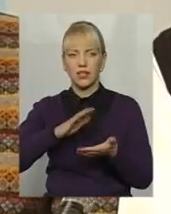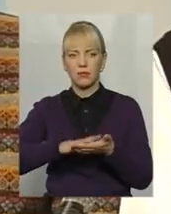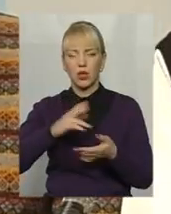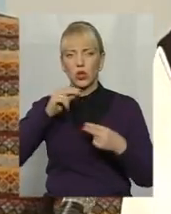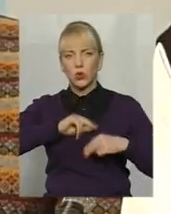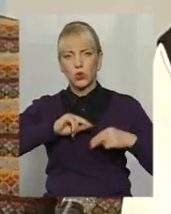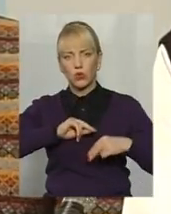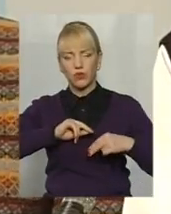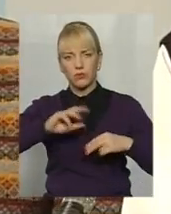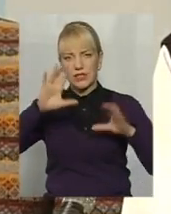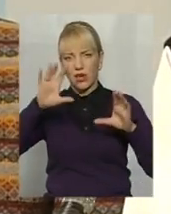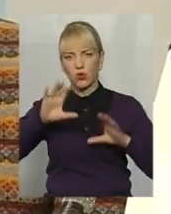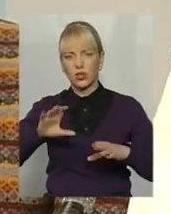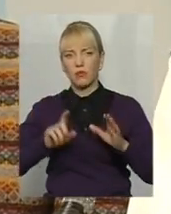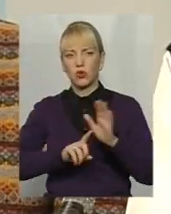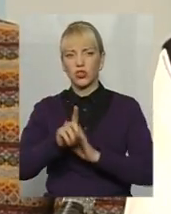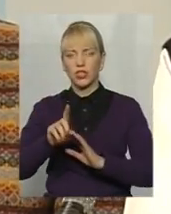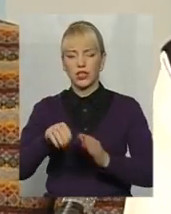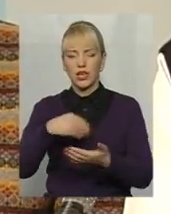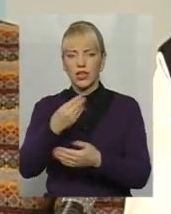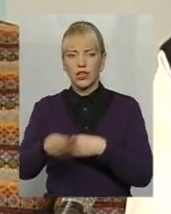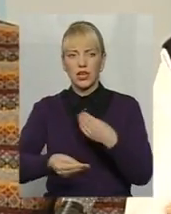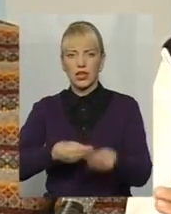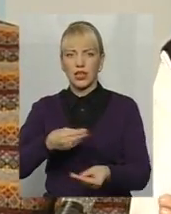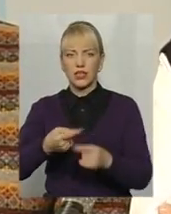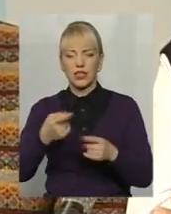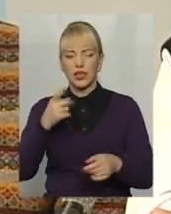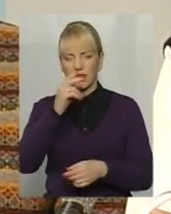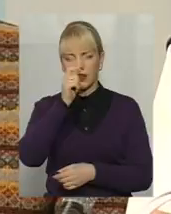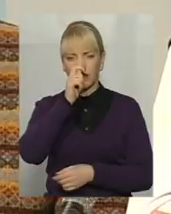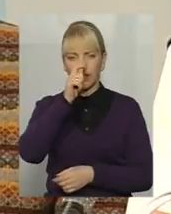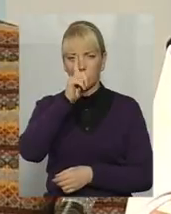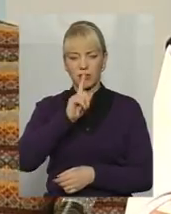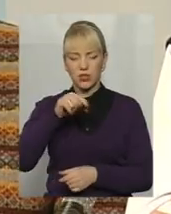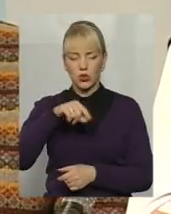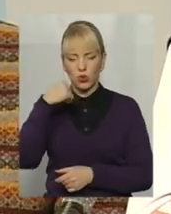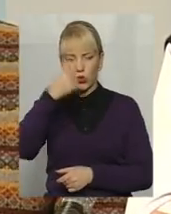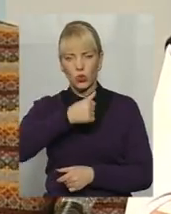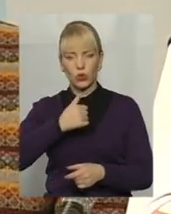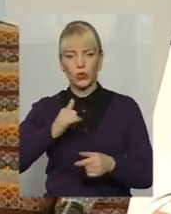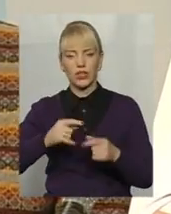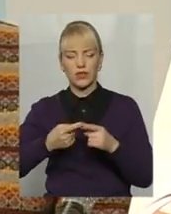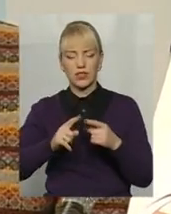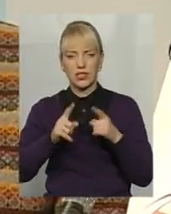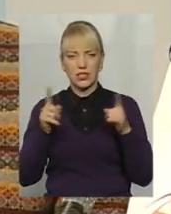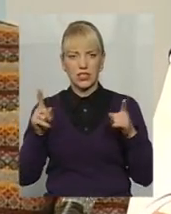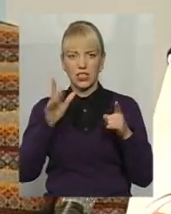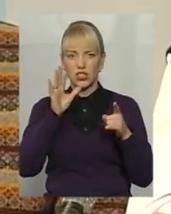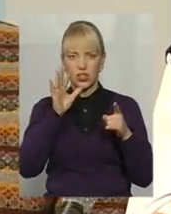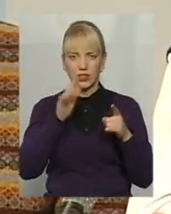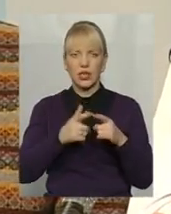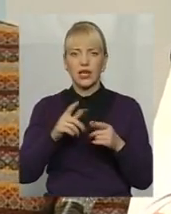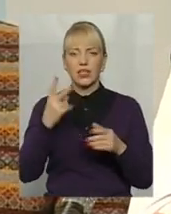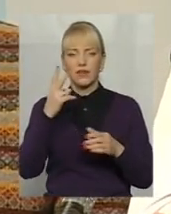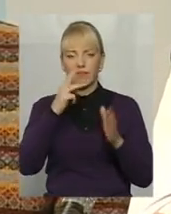законодавством, накладення їхнього розпочалося з квітня місяця цього року. І фактично за цей проміжок часу, за